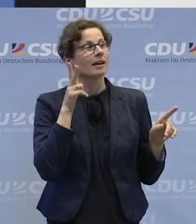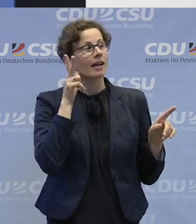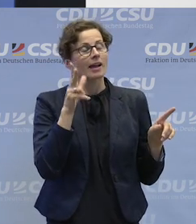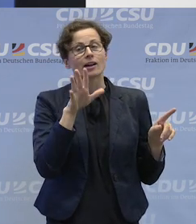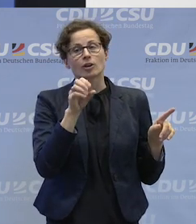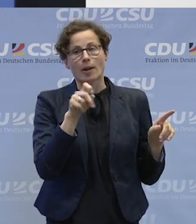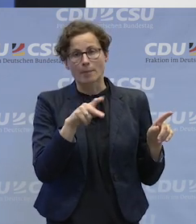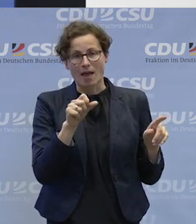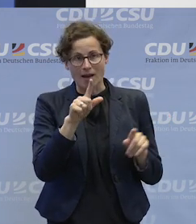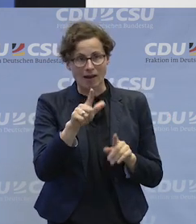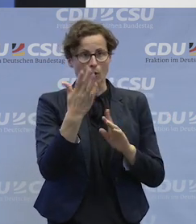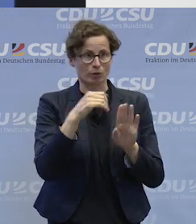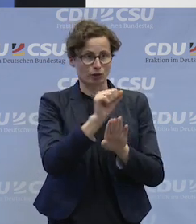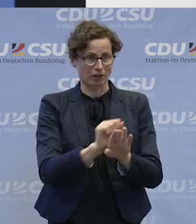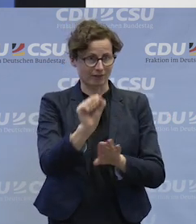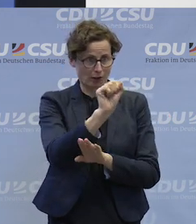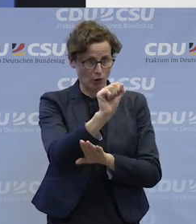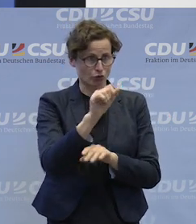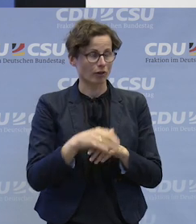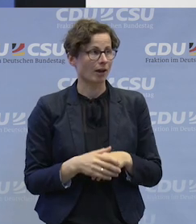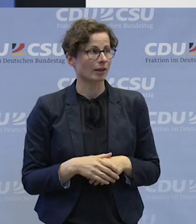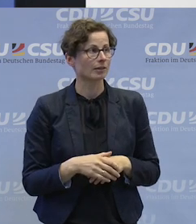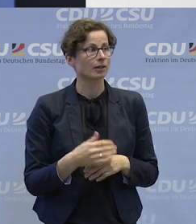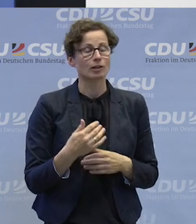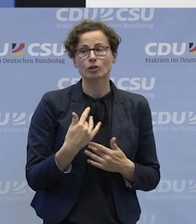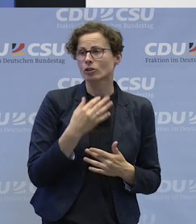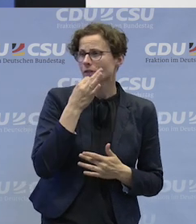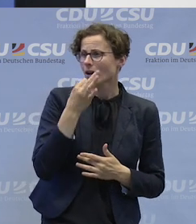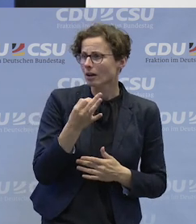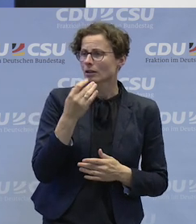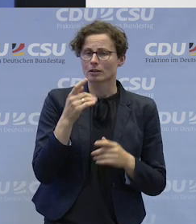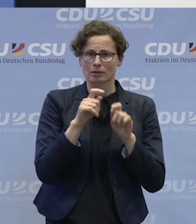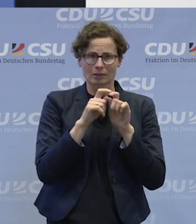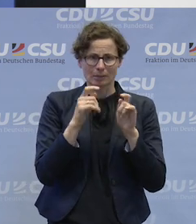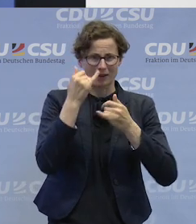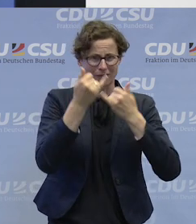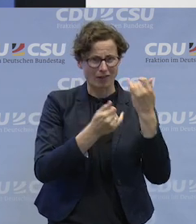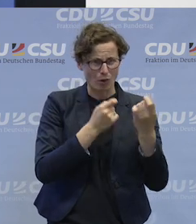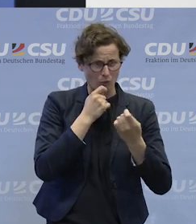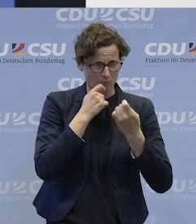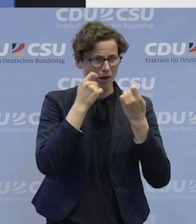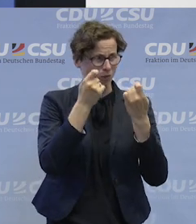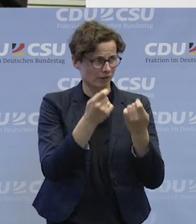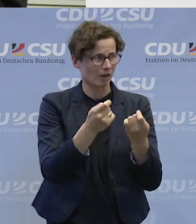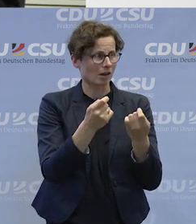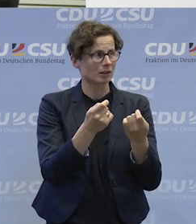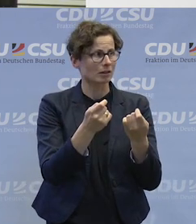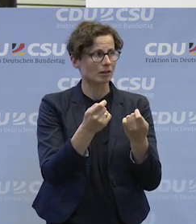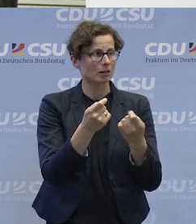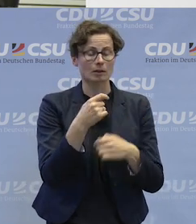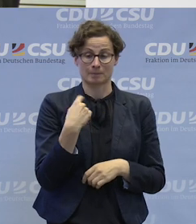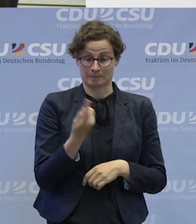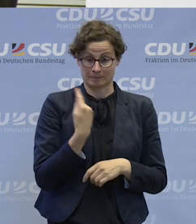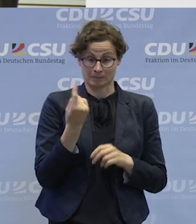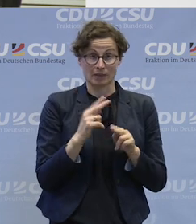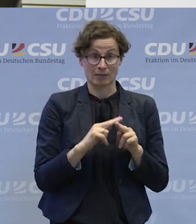aus Schleswig-Holstein. Und meine Frage ist eigentlich, es wird hier von Frauenbeauftragten geredet. Jetzt ist bei uns